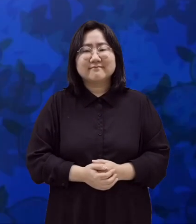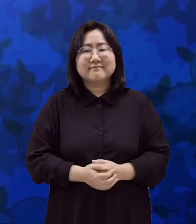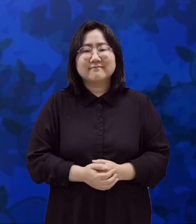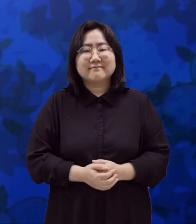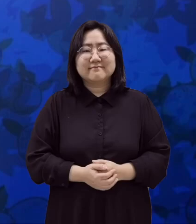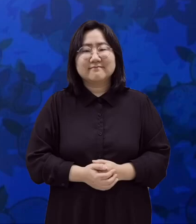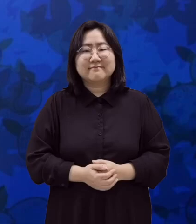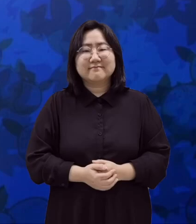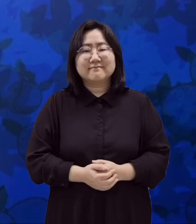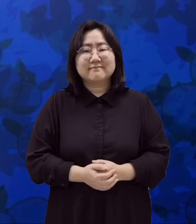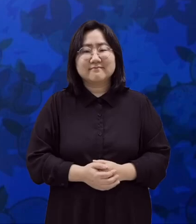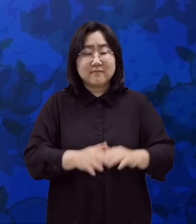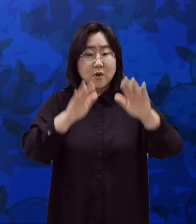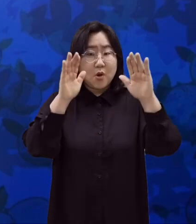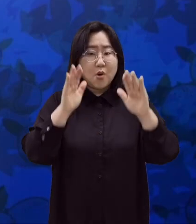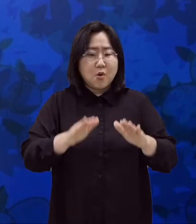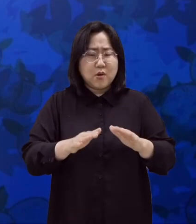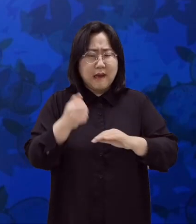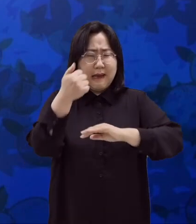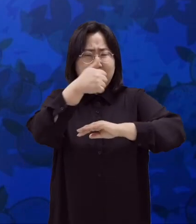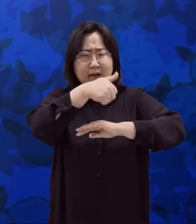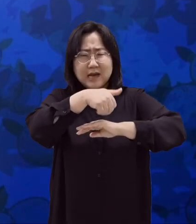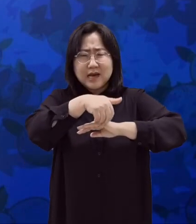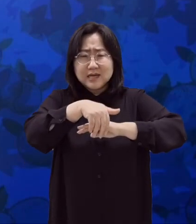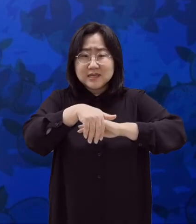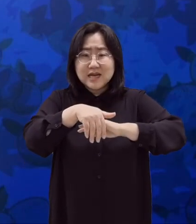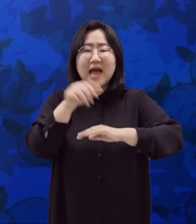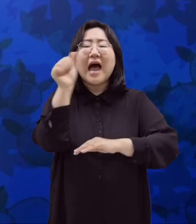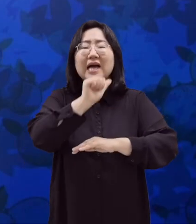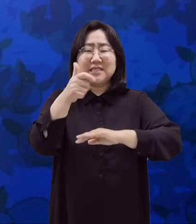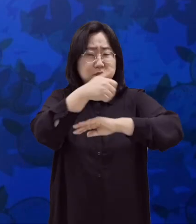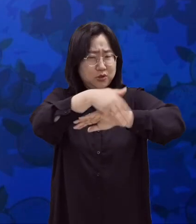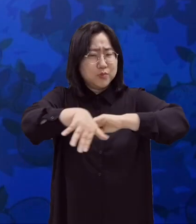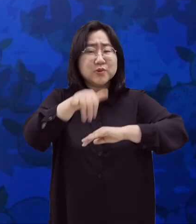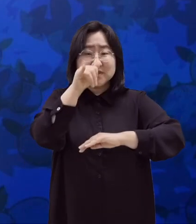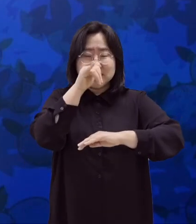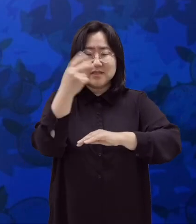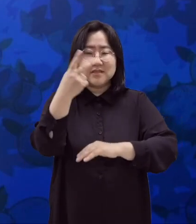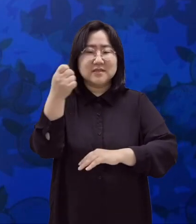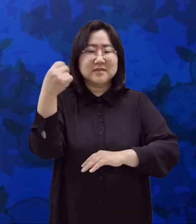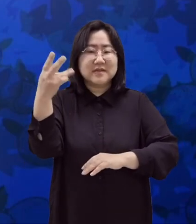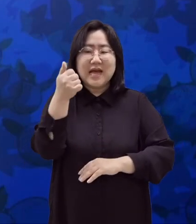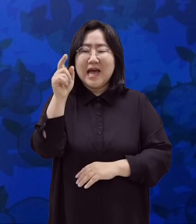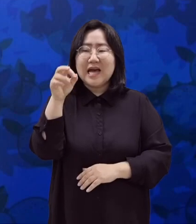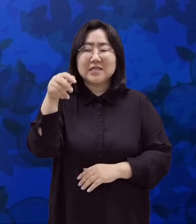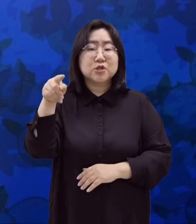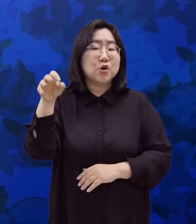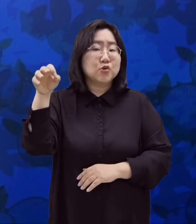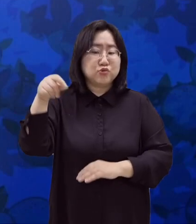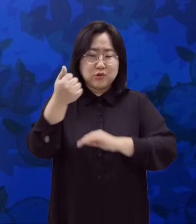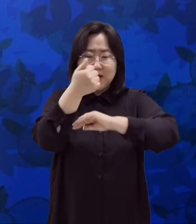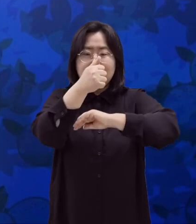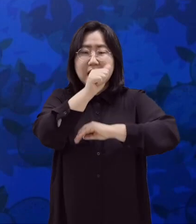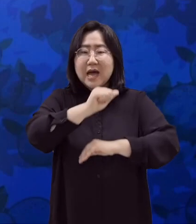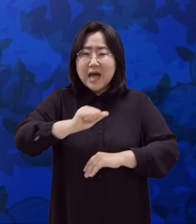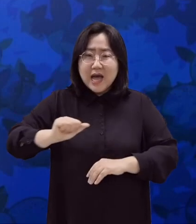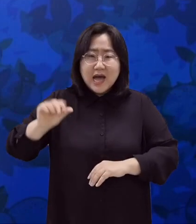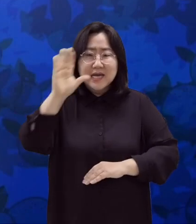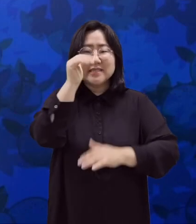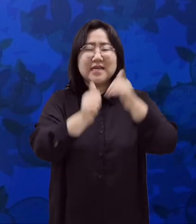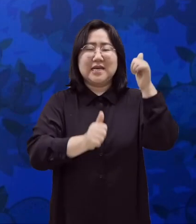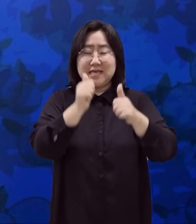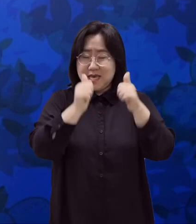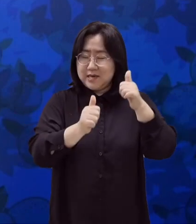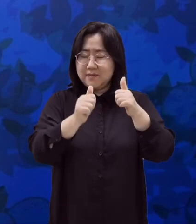네, 올해 열리는 아시아 최대 스포츠 이벤트죠. 2023 항저우 아시안게임 주제곡 공모 소식